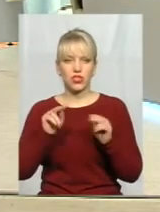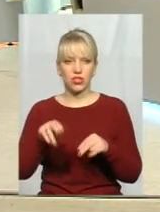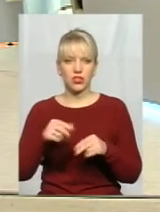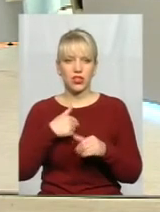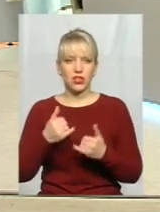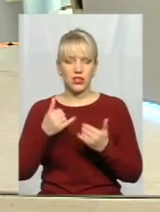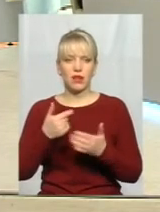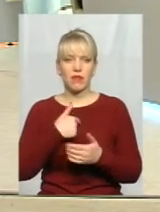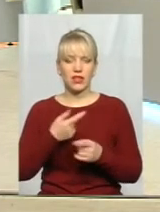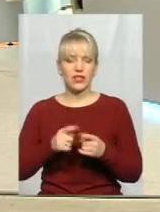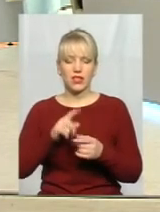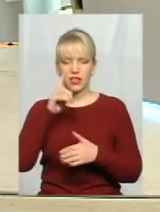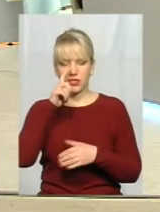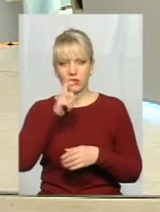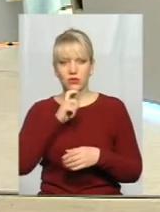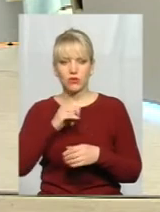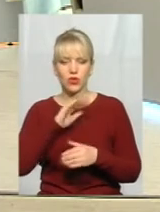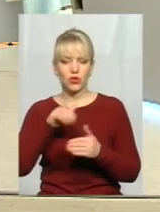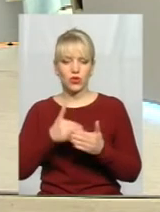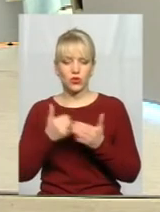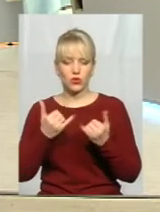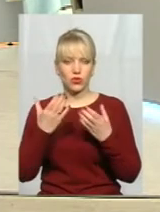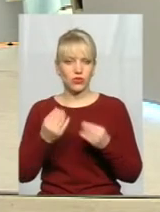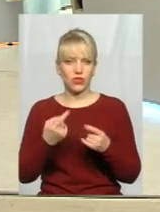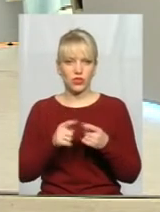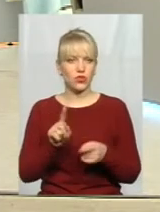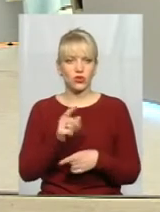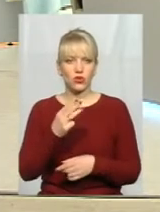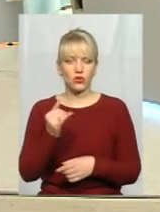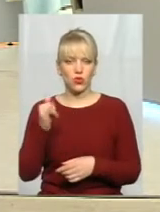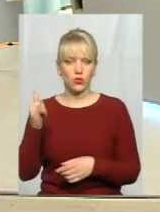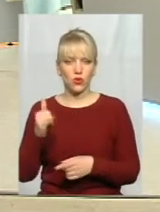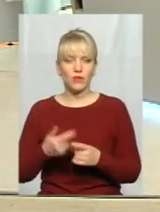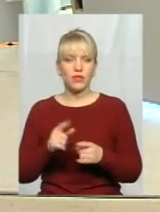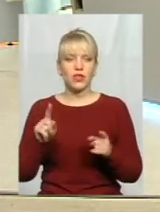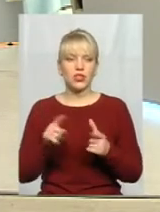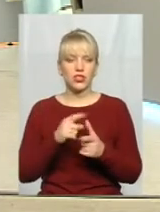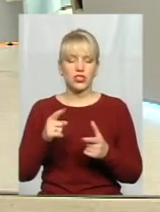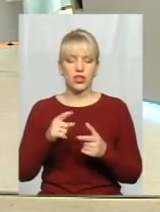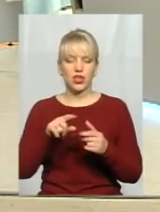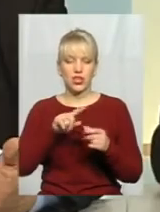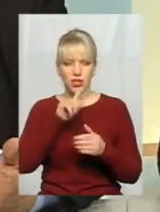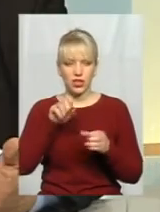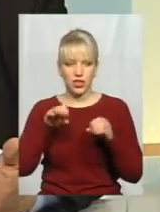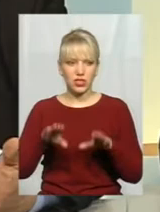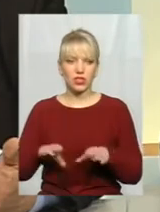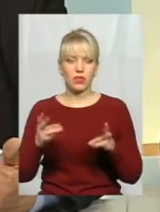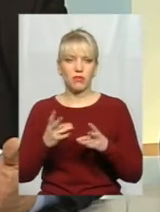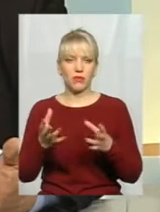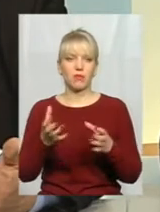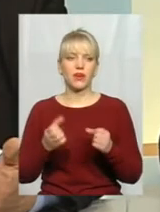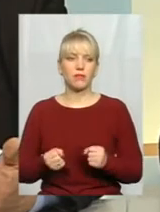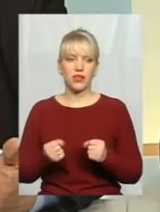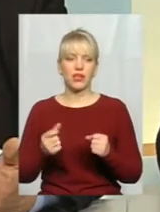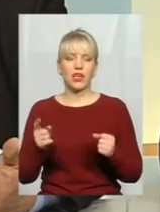мене це не зрозуміло до сьогоднішого дня, це або шоу, або як його інакше ще назвати. Чи рішення ми мали прийняти те, яке ми